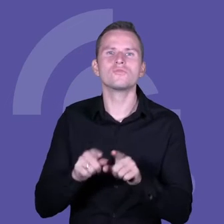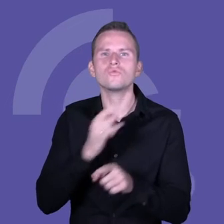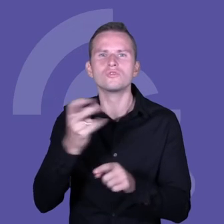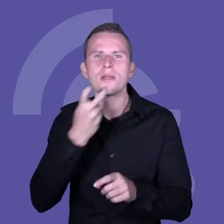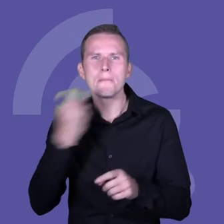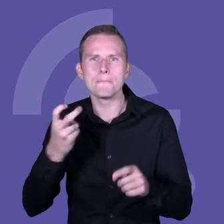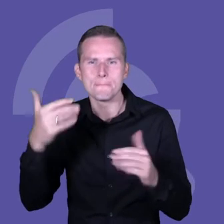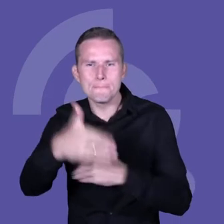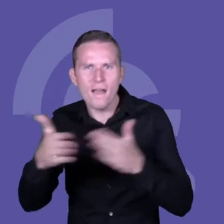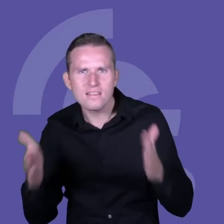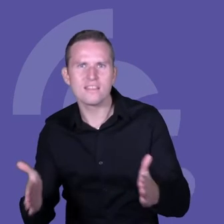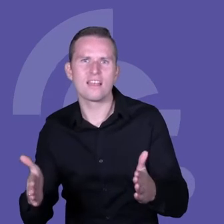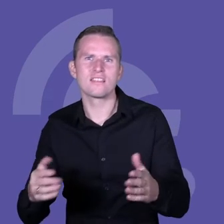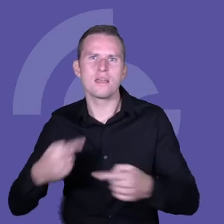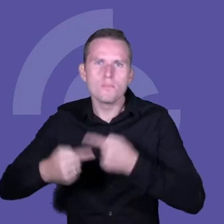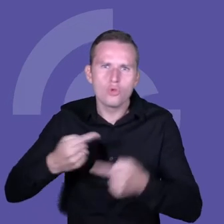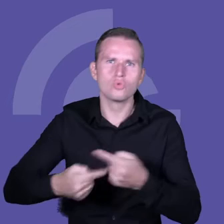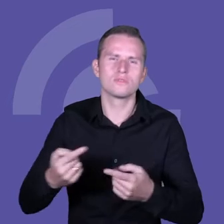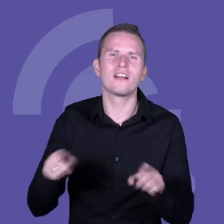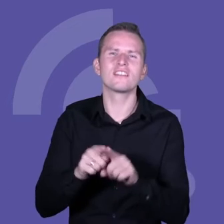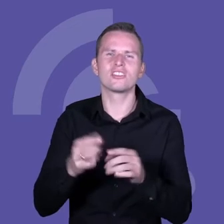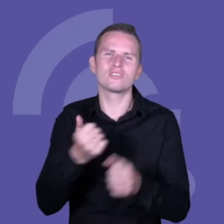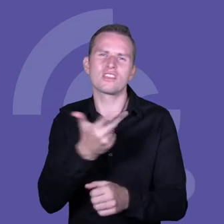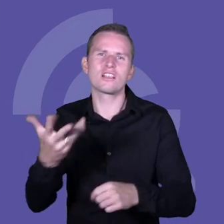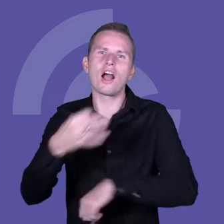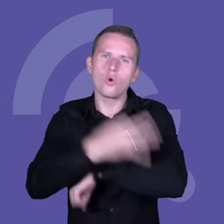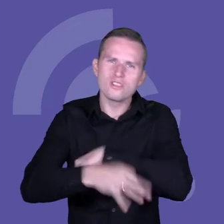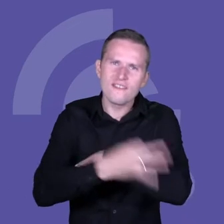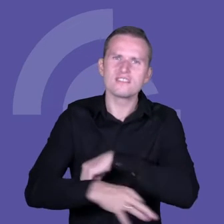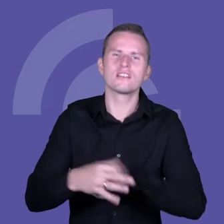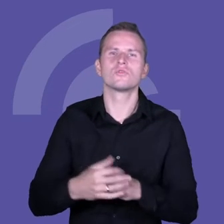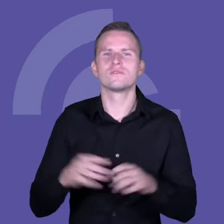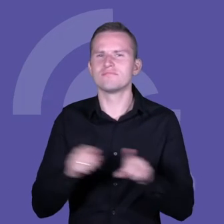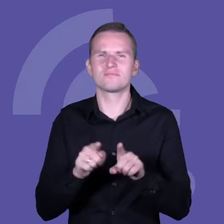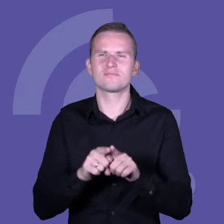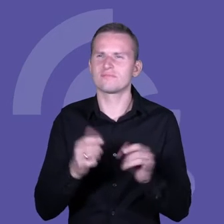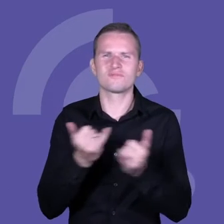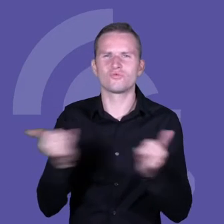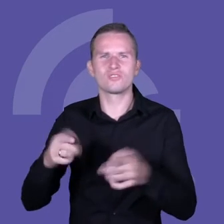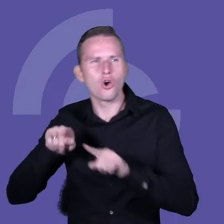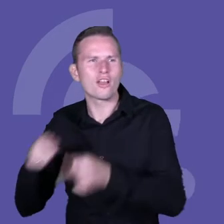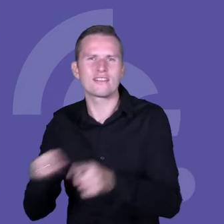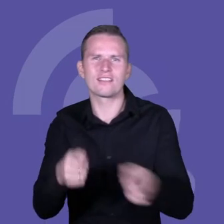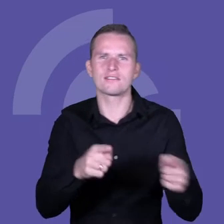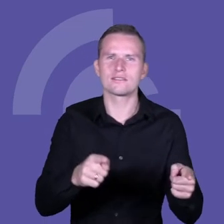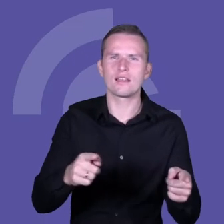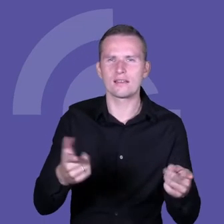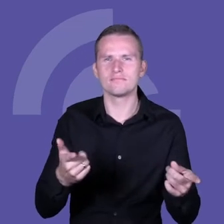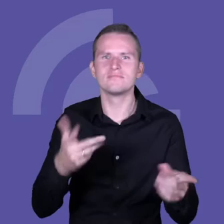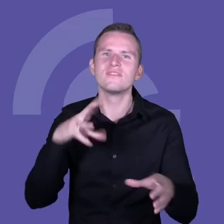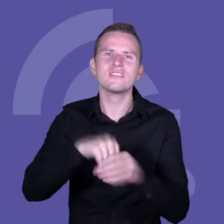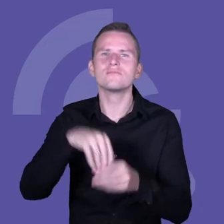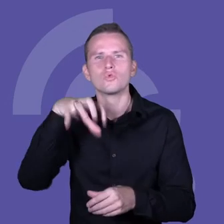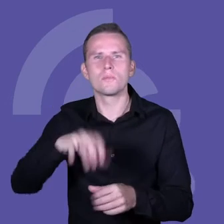komponentów, a także kilka uniwersytetów i takich organizacji około biznesowych. Więc